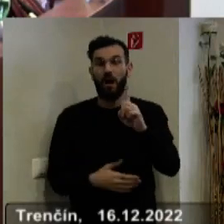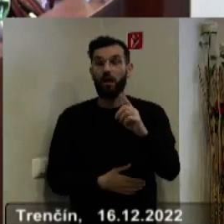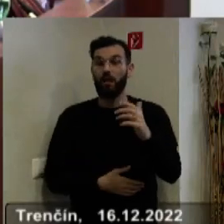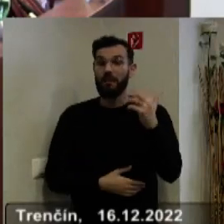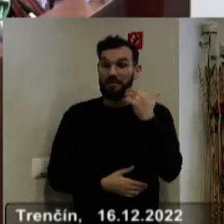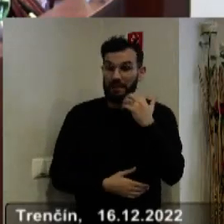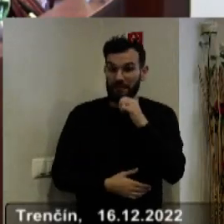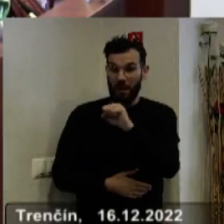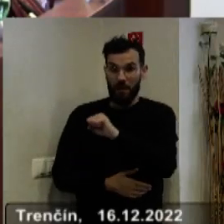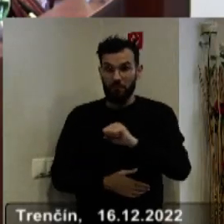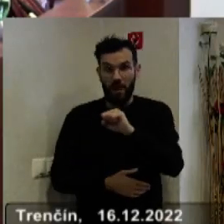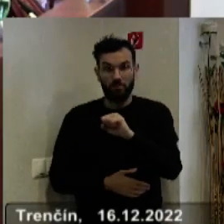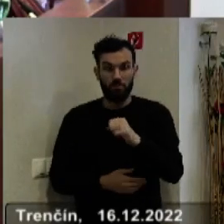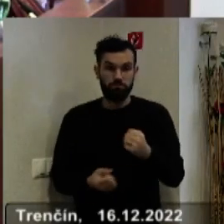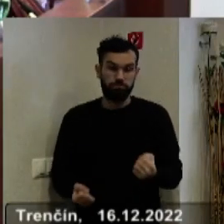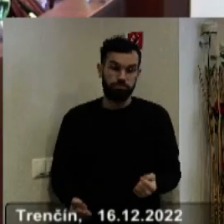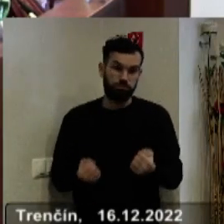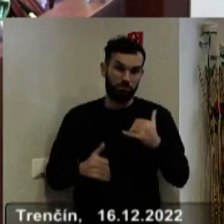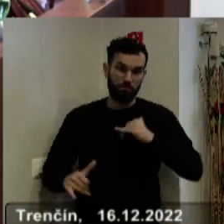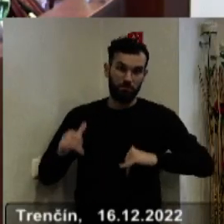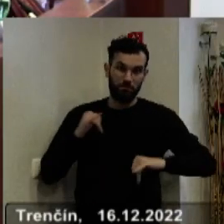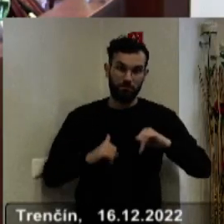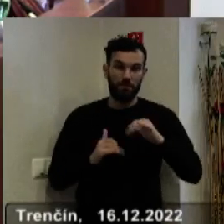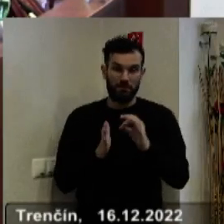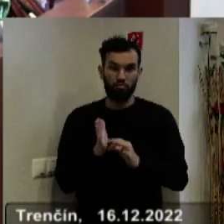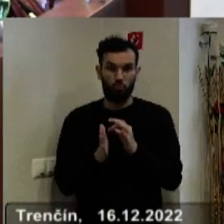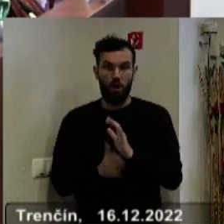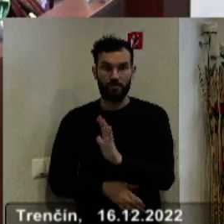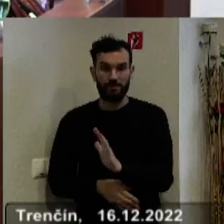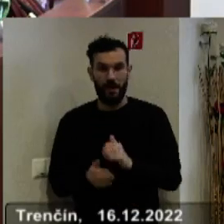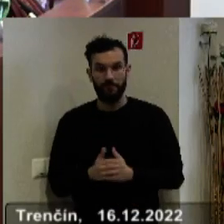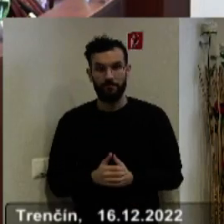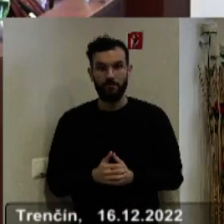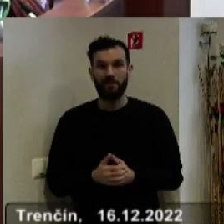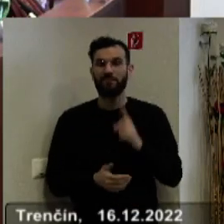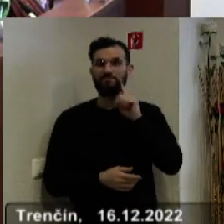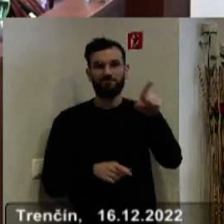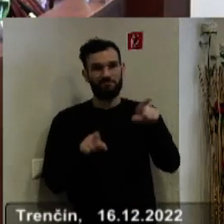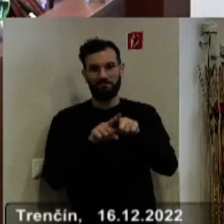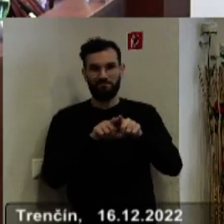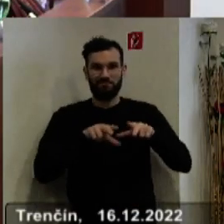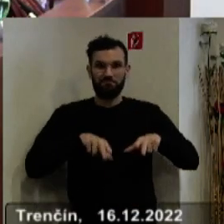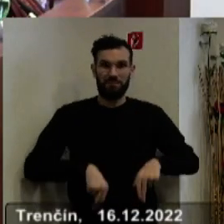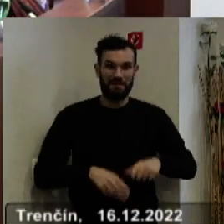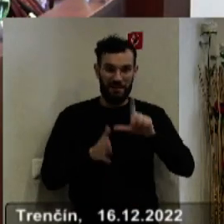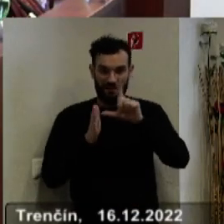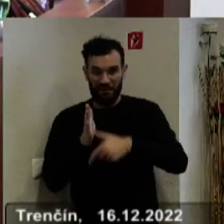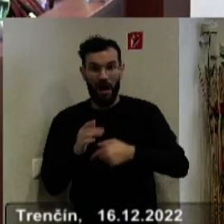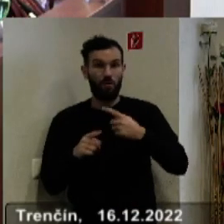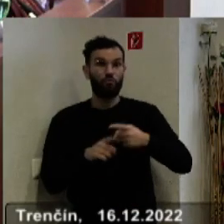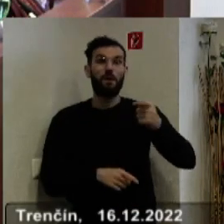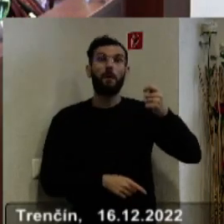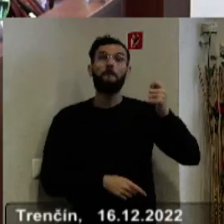prežívajú veľmi ťažké chvíle, konec koncú aj ty, ako predseda kraja a zároveň poslanec